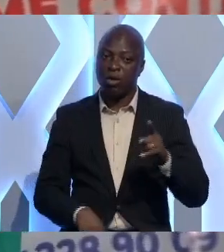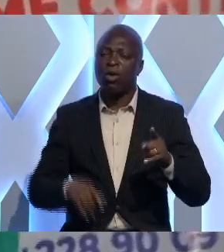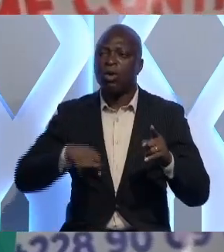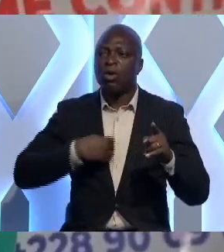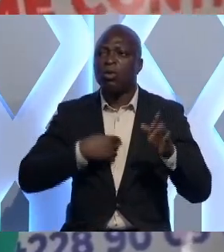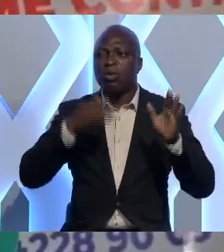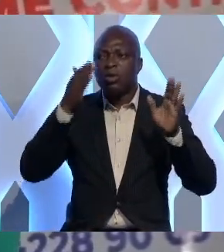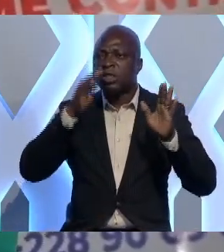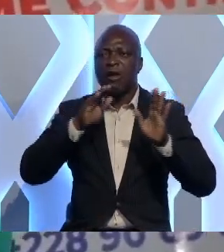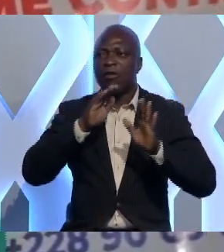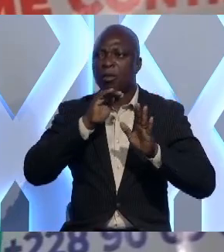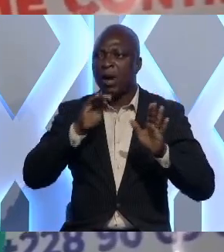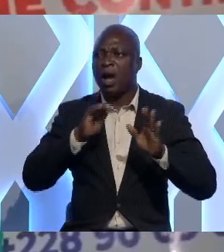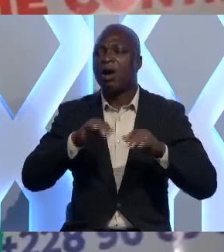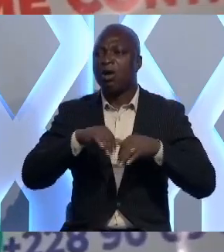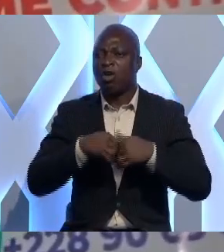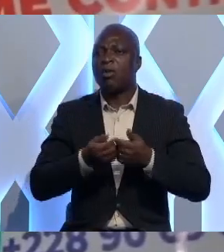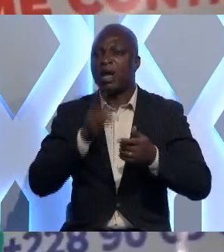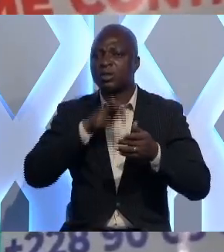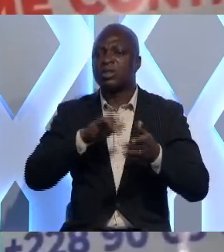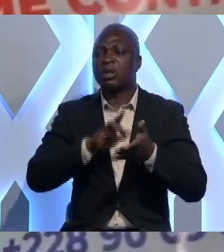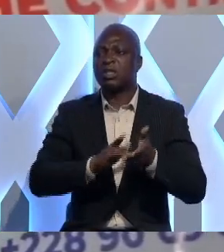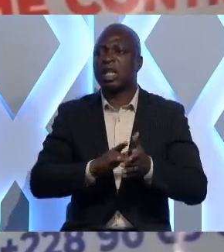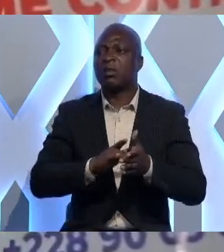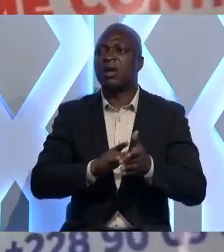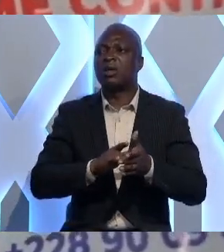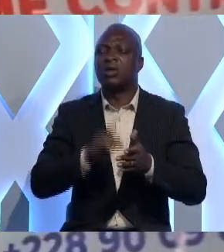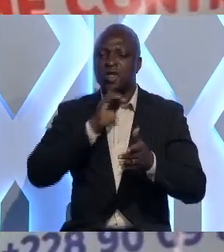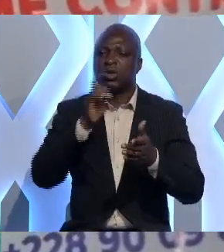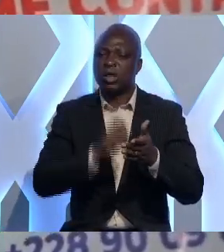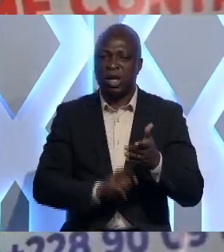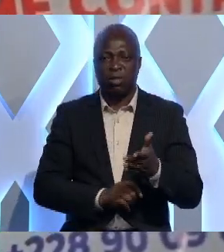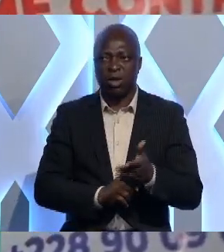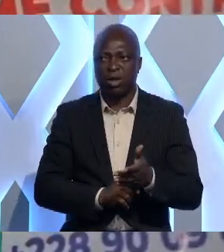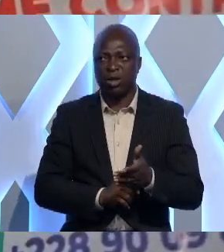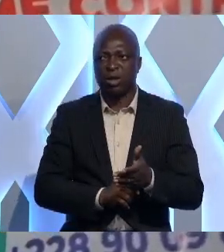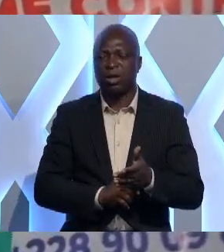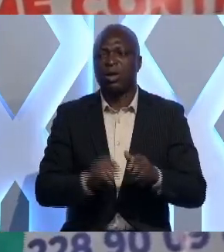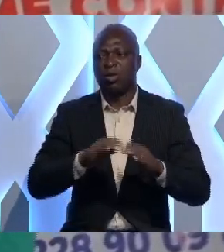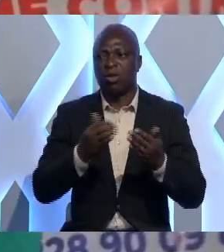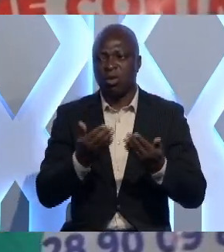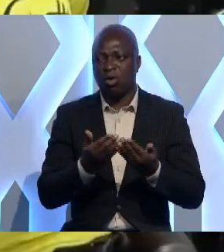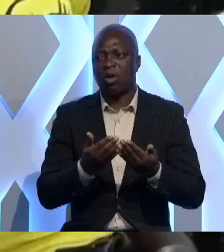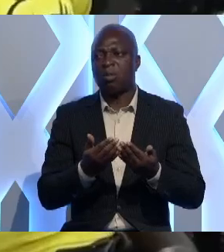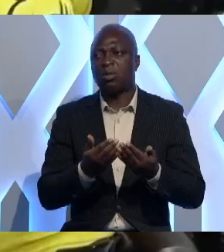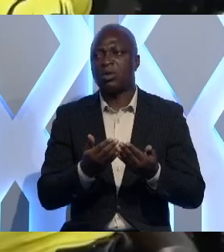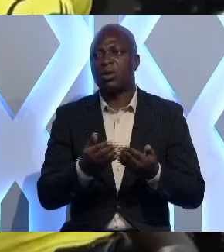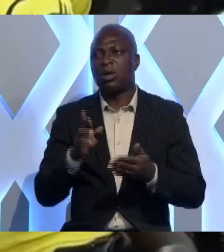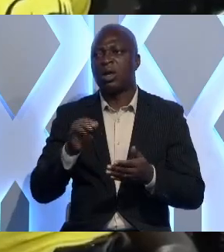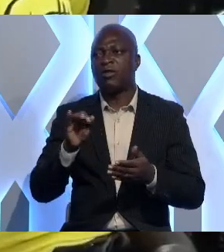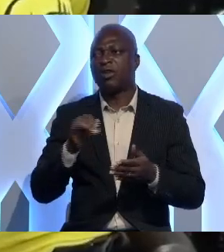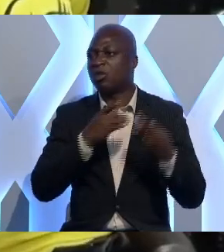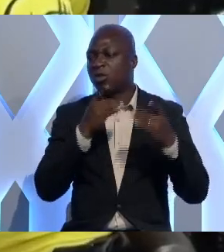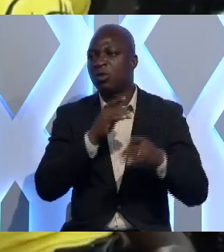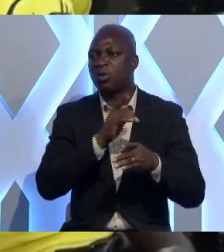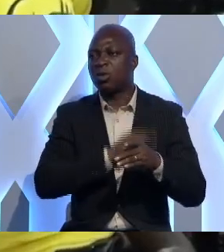savons pas comment est-ce que ces produits ont été élaborés. Donc le club RFI Togo depuis 6